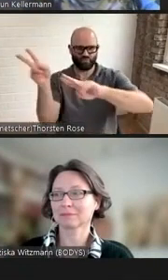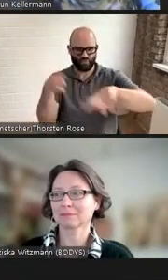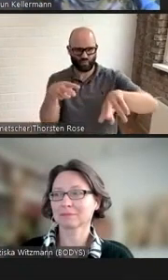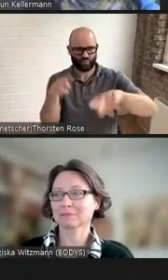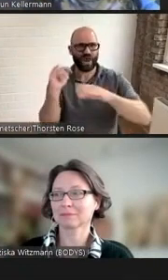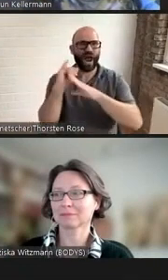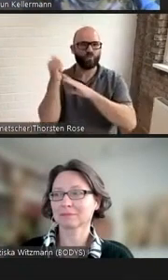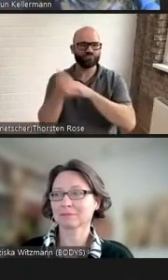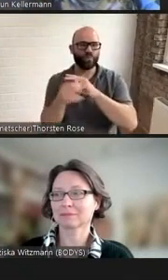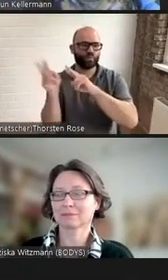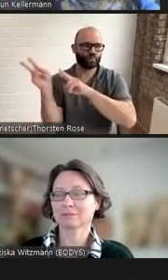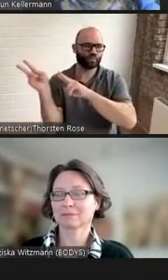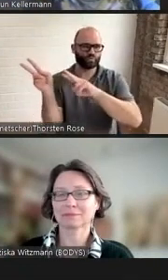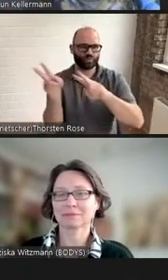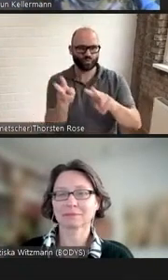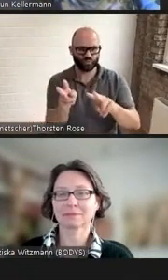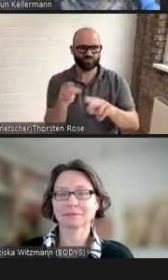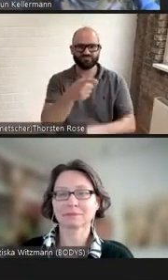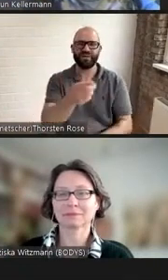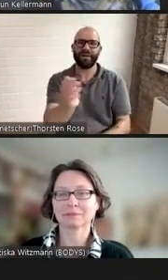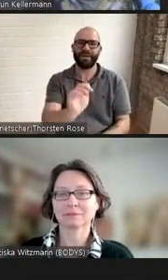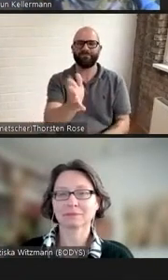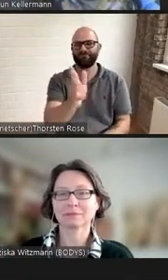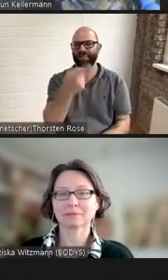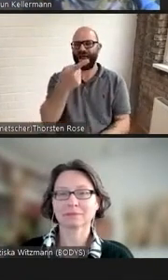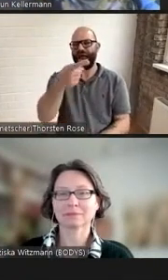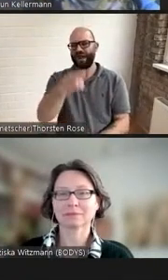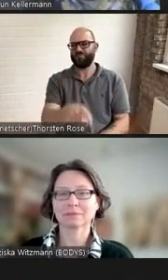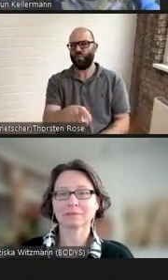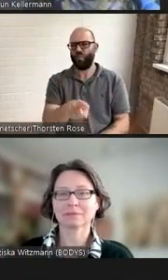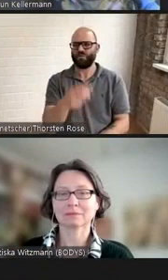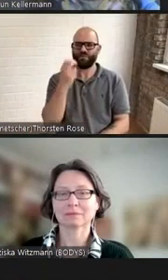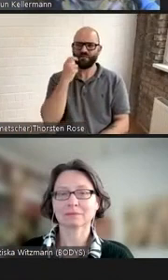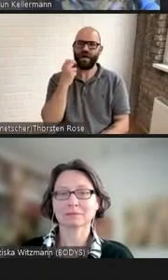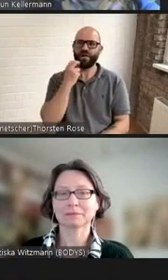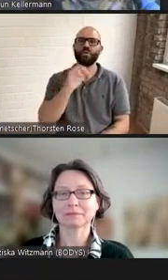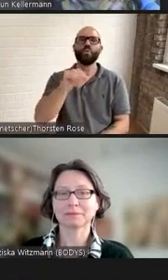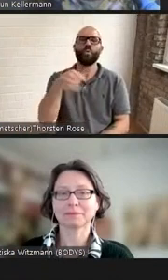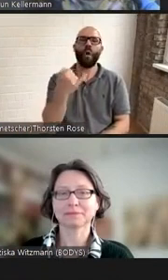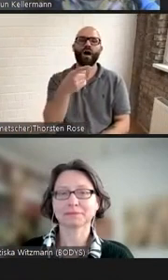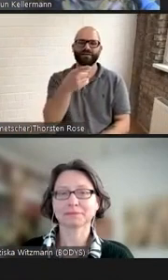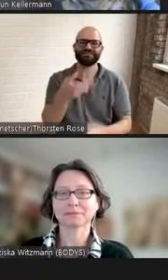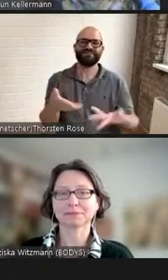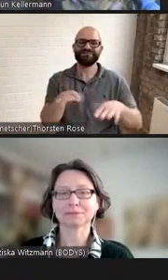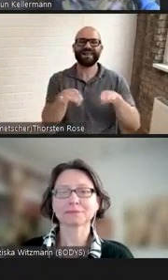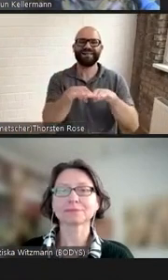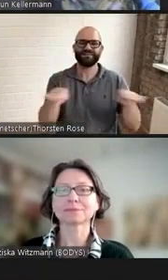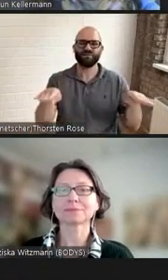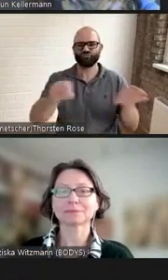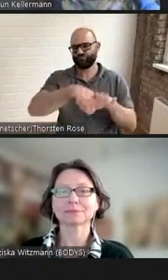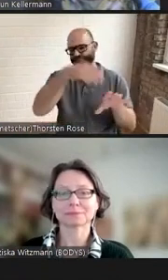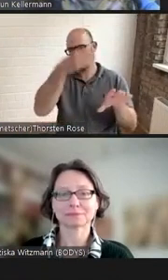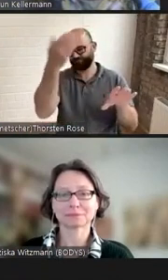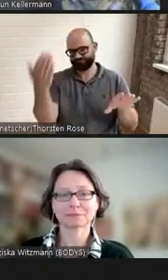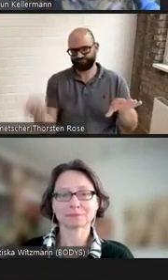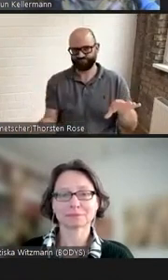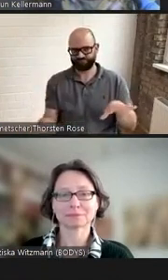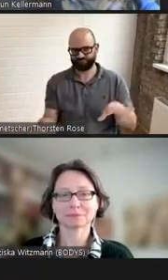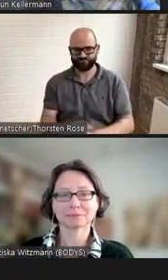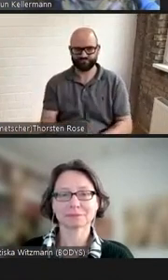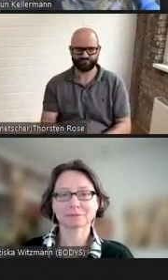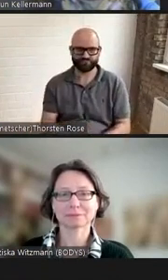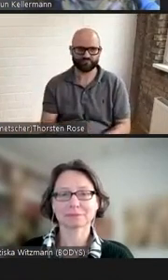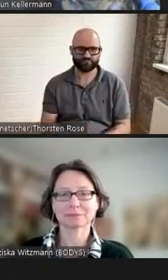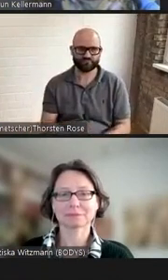einen Monat halte Johannes vom Wickeltisch gestürzt, mit einem entsetzlich leisen